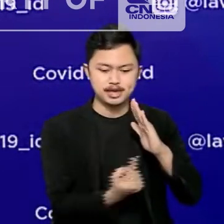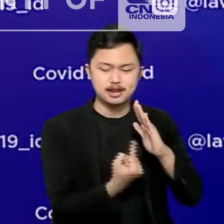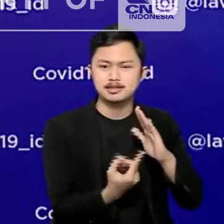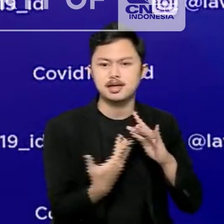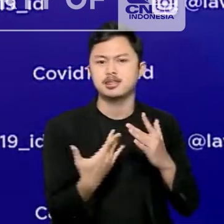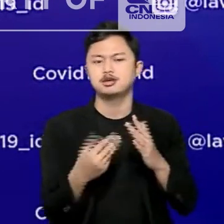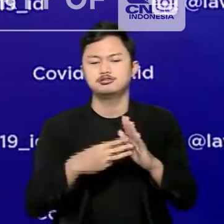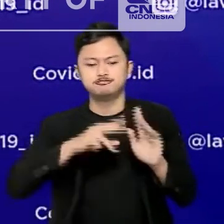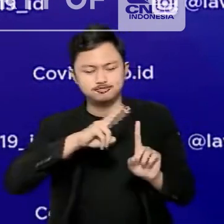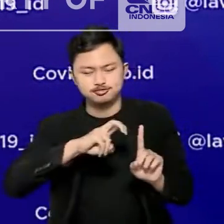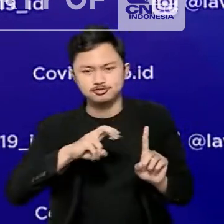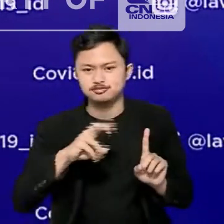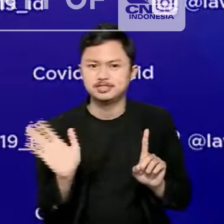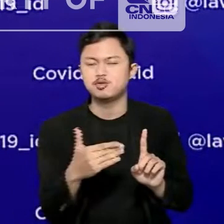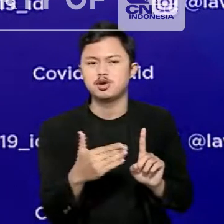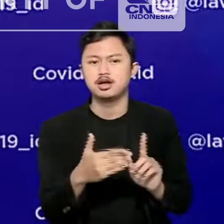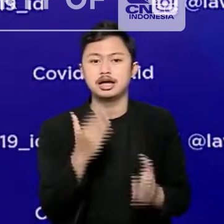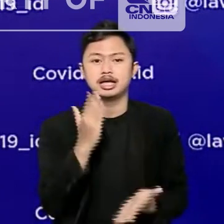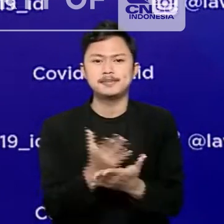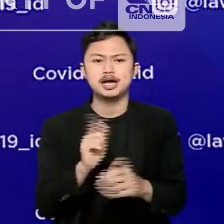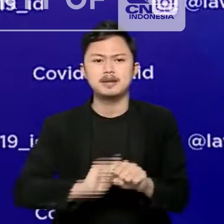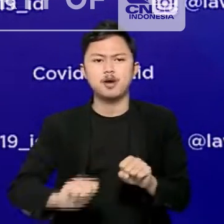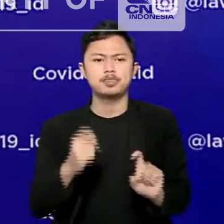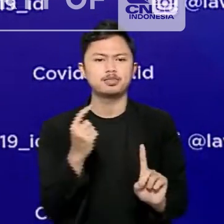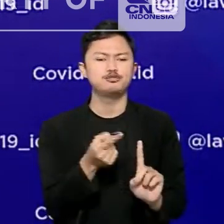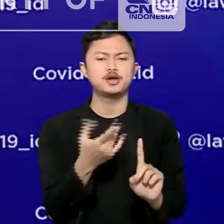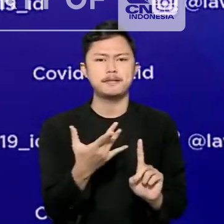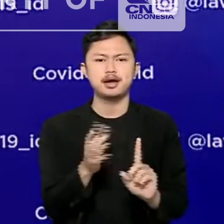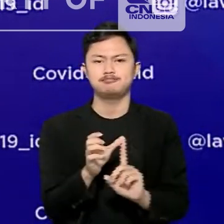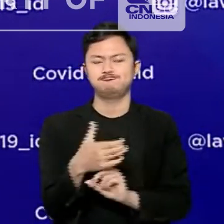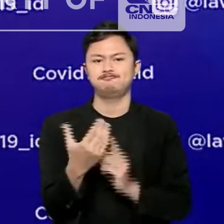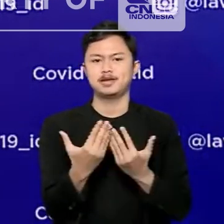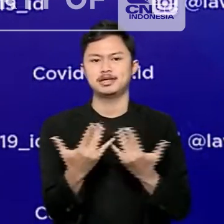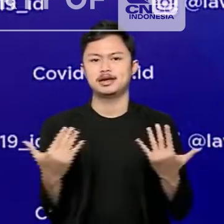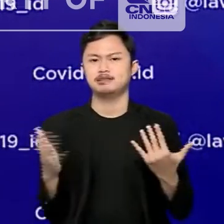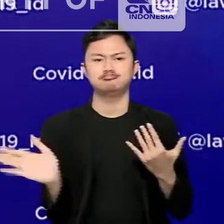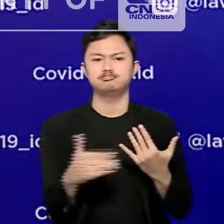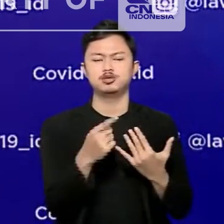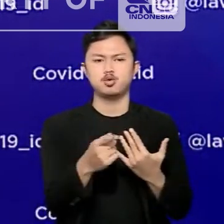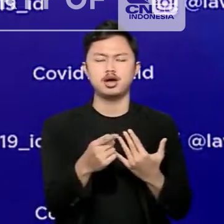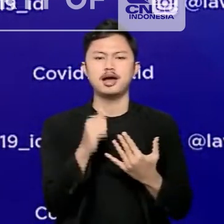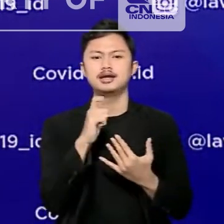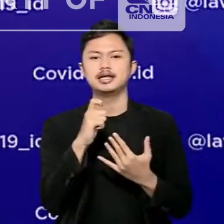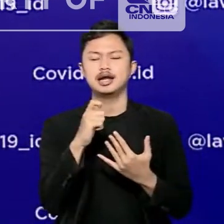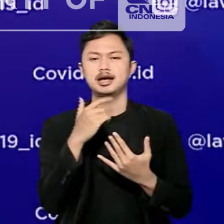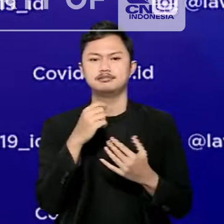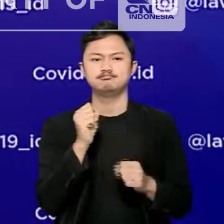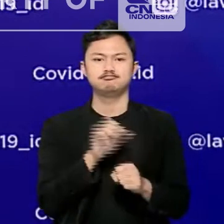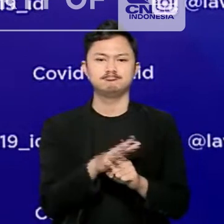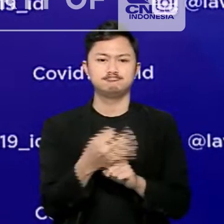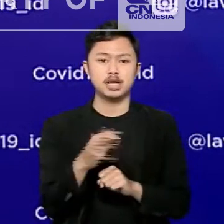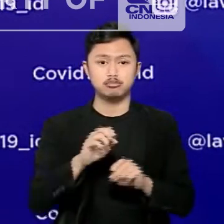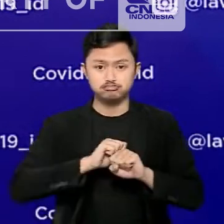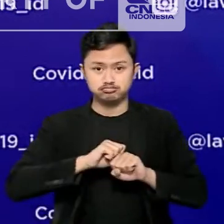test. Seluruh kebijakan ini dibuat semata-mata untuk melindungi masyarakat dengan mencegah meluasnya varian